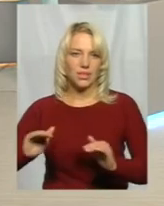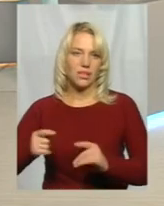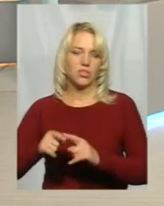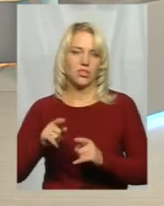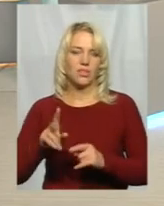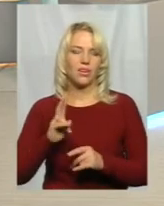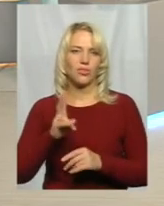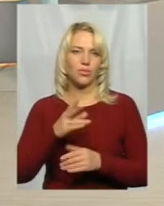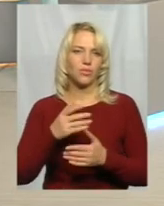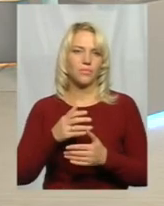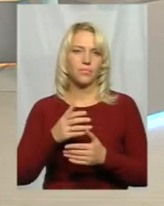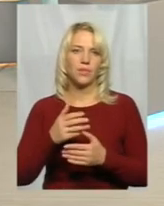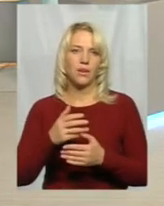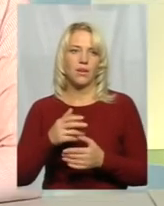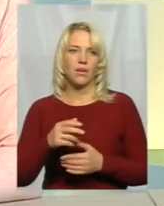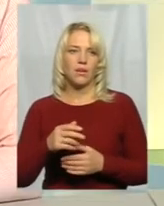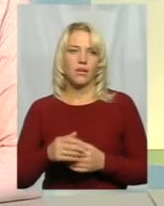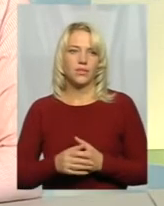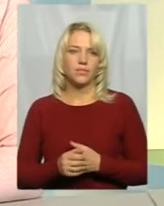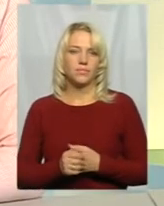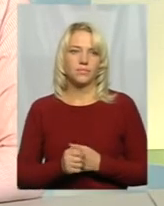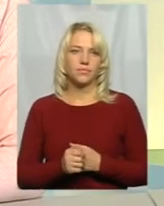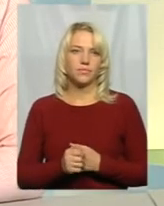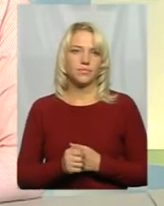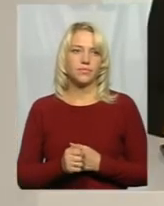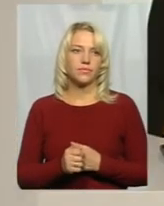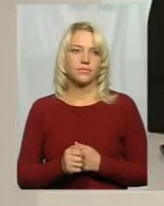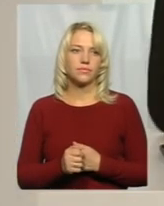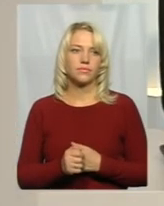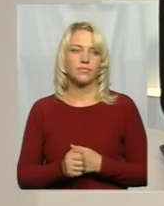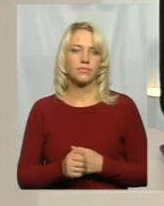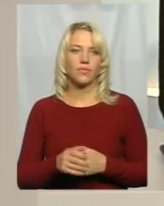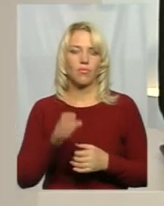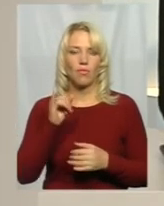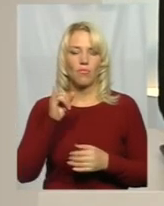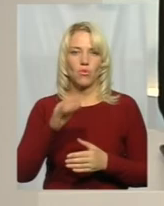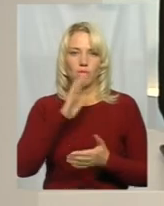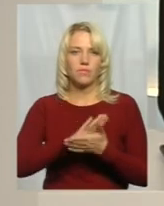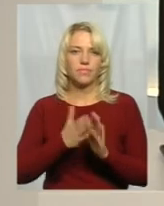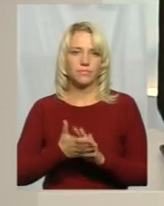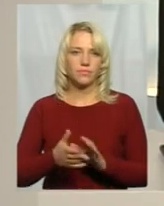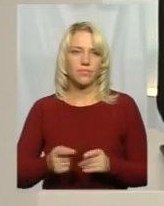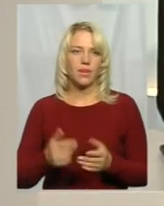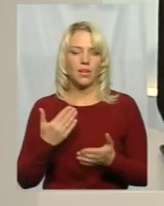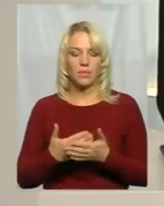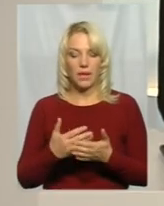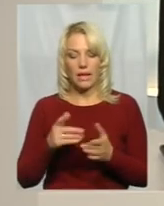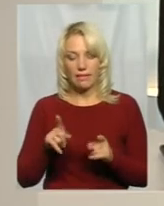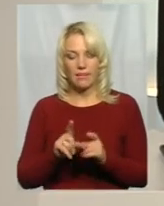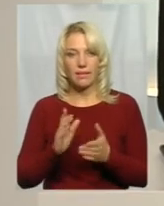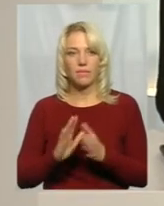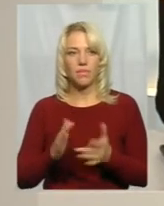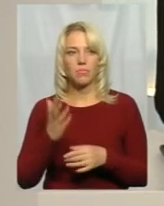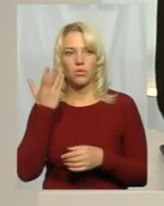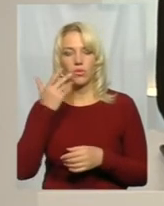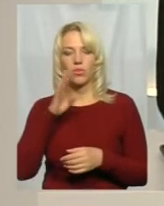ведуть аморальний спосіб життя. Це здебільшого, я так розумію, такі. А можливо, є випадки, що, наприклад, дружина залишила